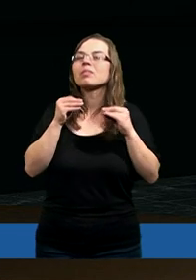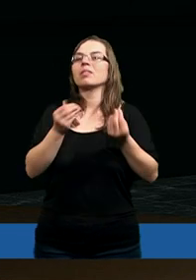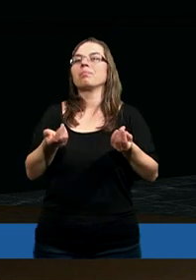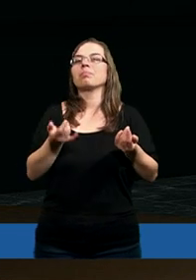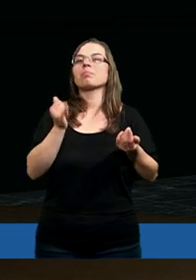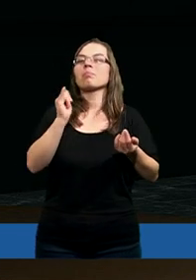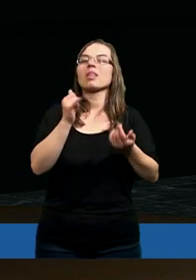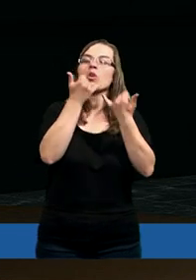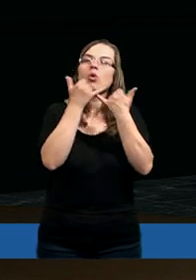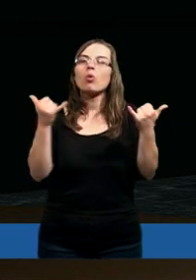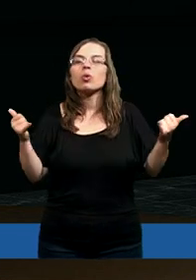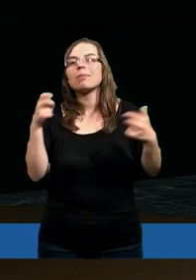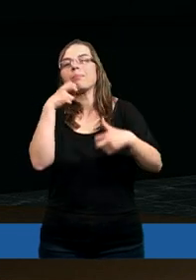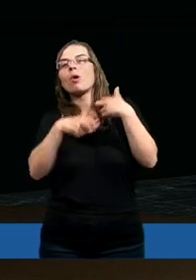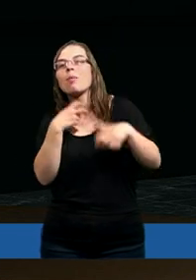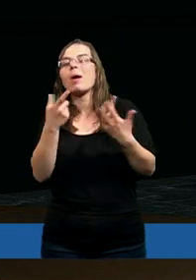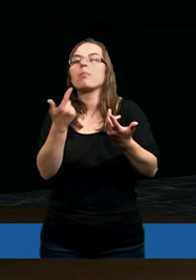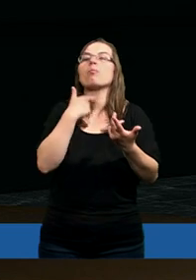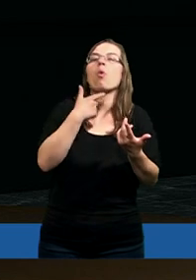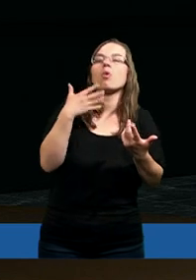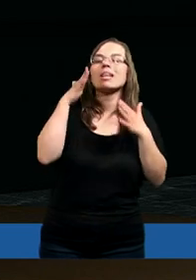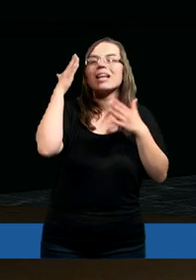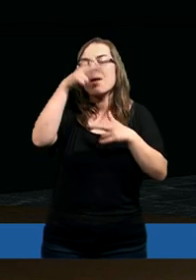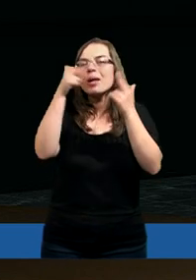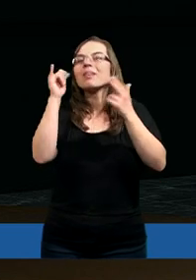pogardzali z wierzchnościami, bluźnili mocą niebieskim.